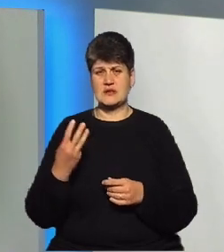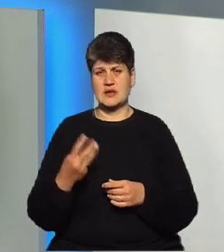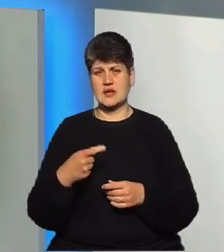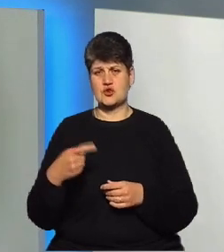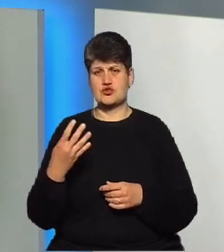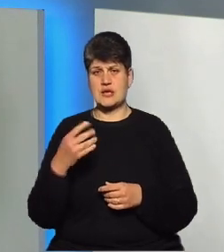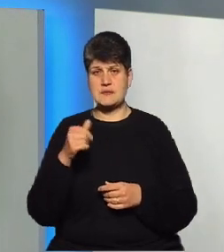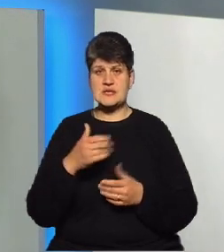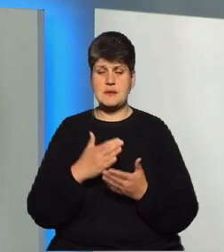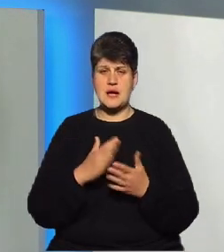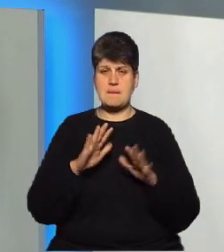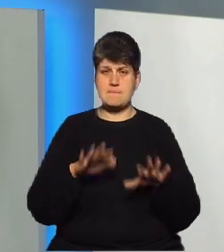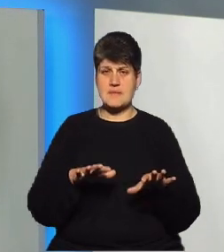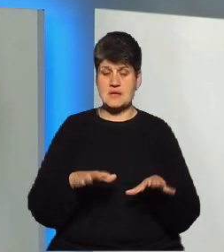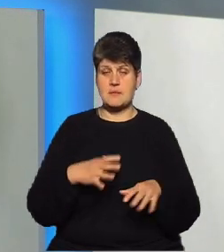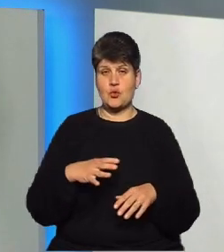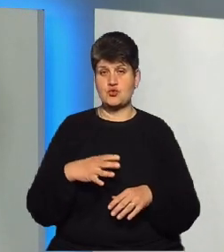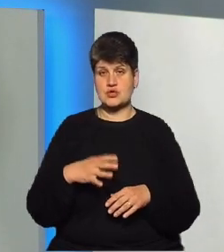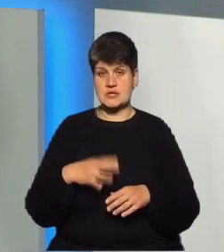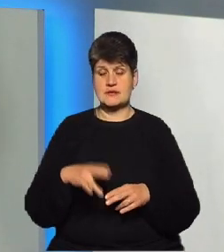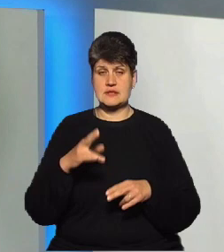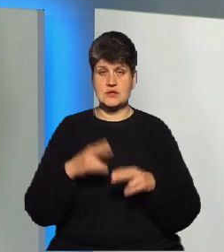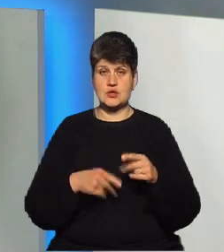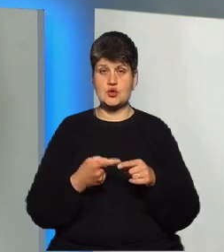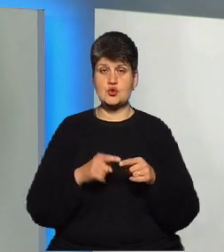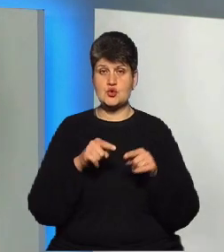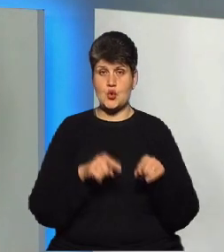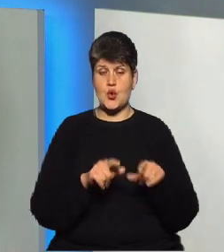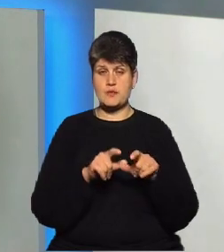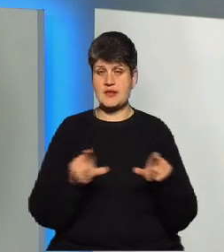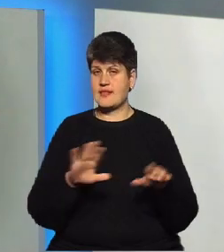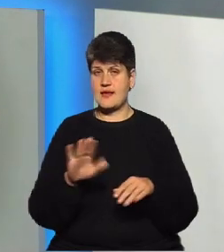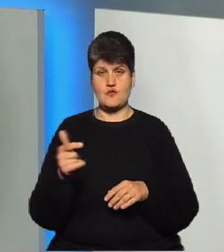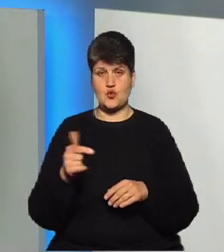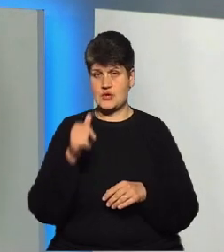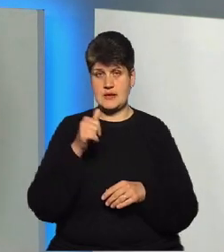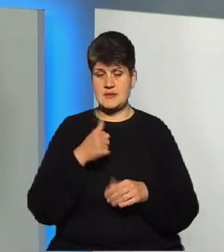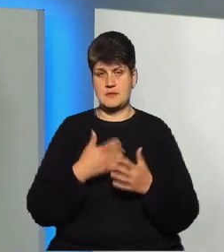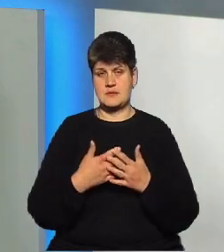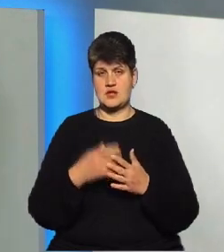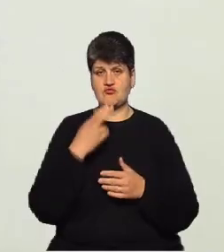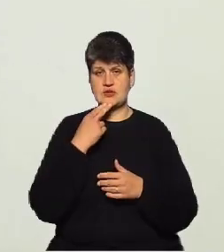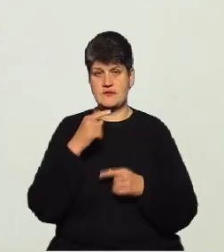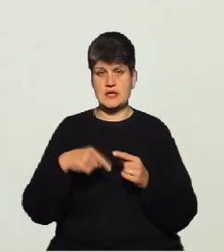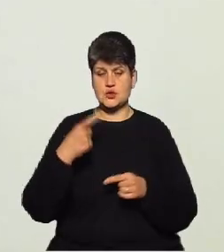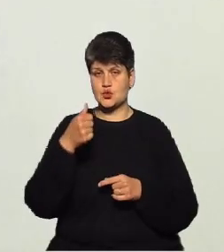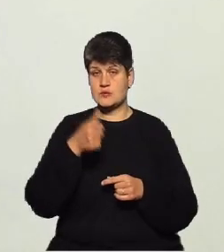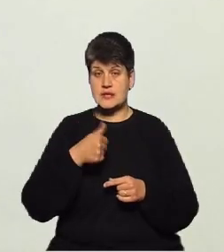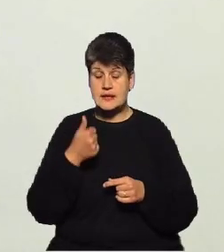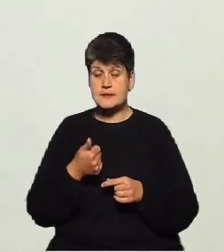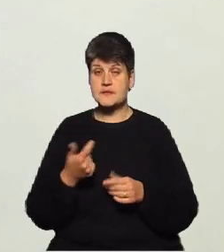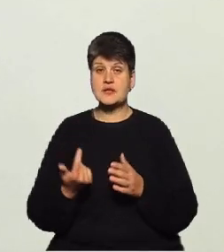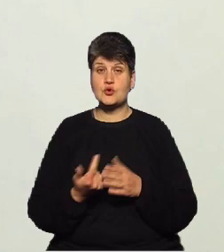і ми вже очікуємо завершення цього об'єкту не в грудні місяця, а десь орієнтовано в червні наступного року. Але знову таки, це за умови,